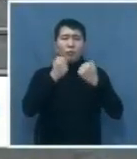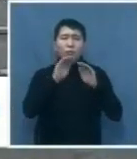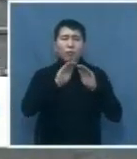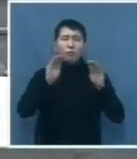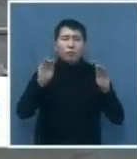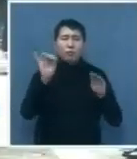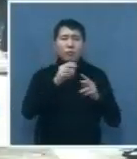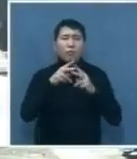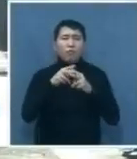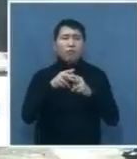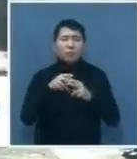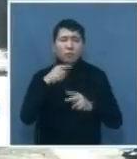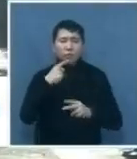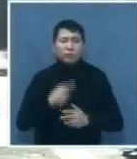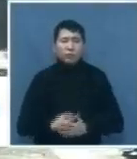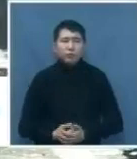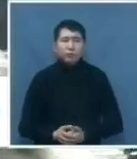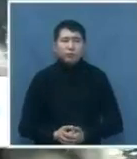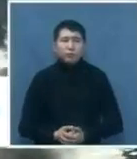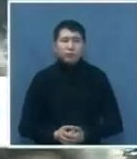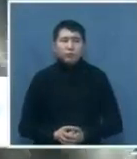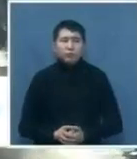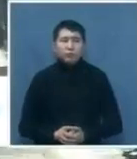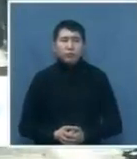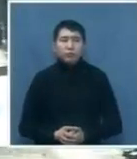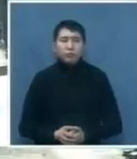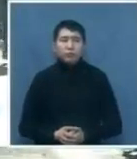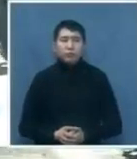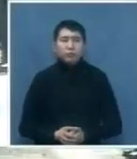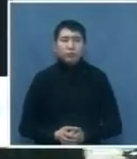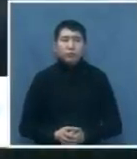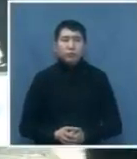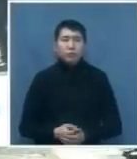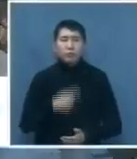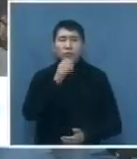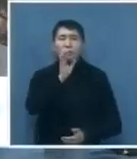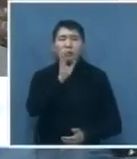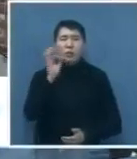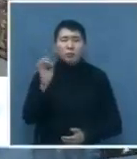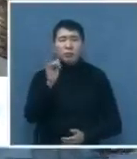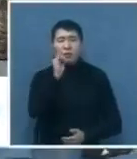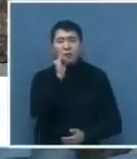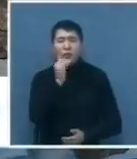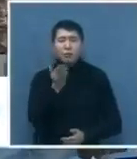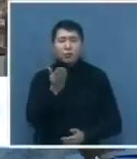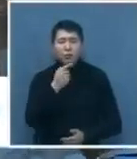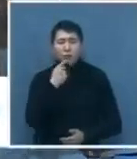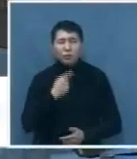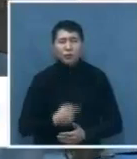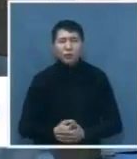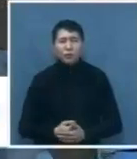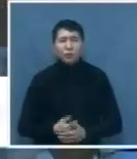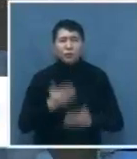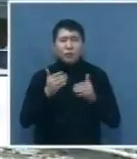вокзалы. Обычная просьба таких маргиналов ограничивается энным числом мелочи, на крайний случай сигареткой. И если они есть рядом с нами,